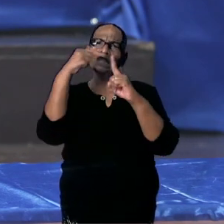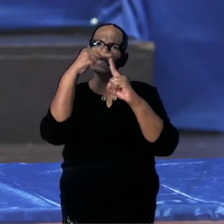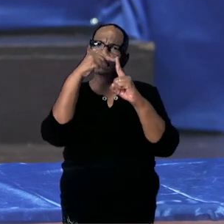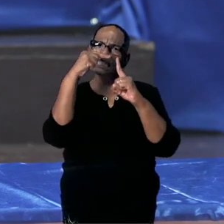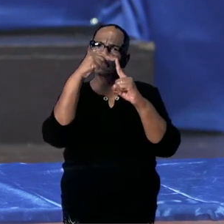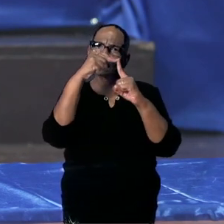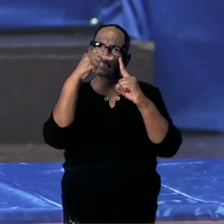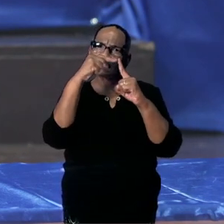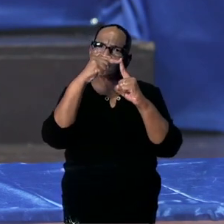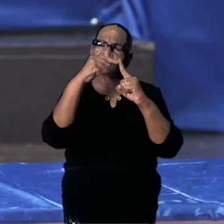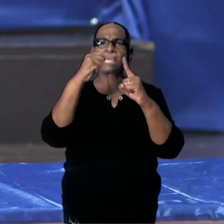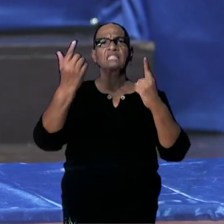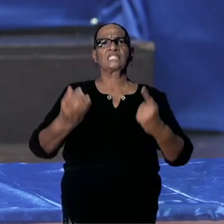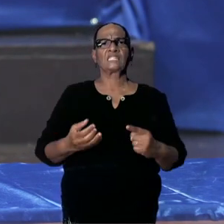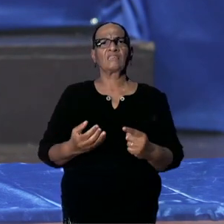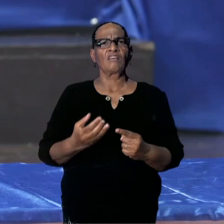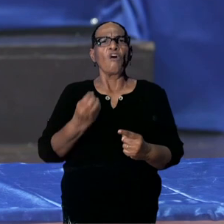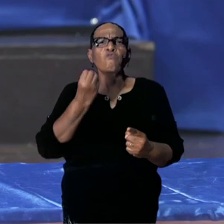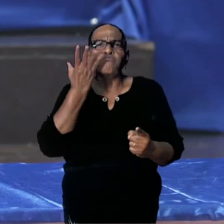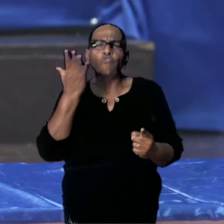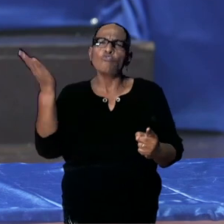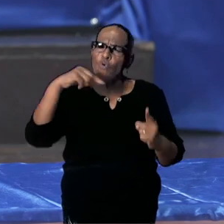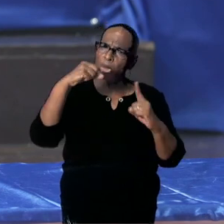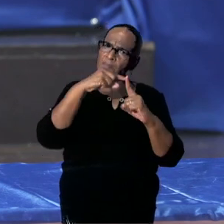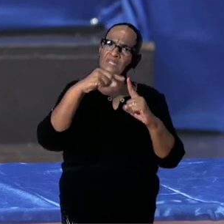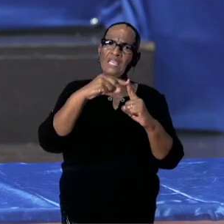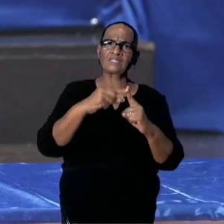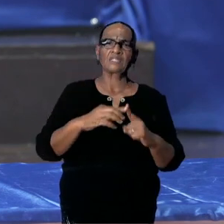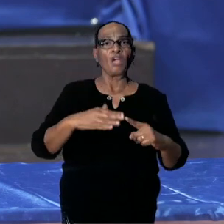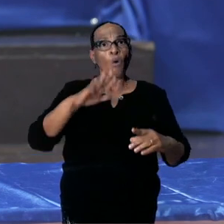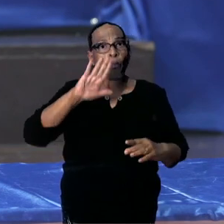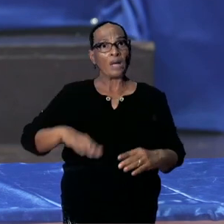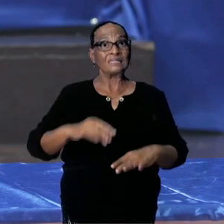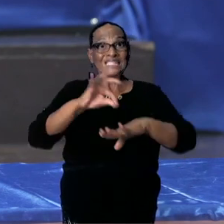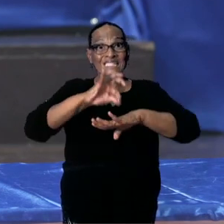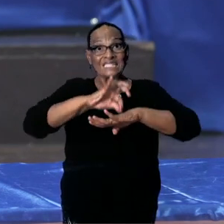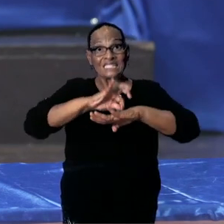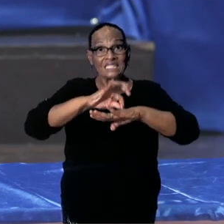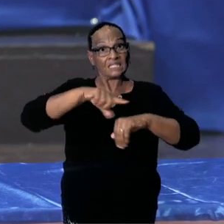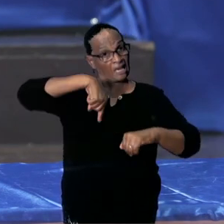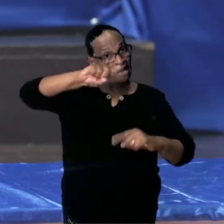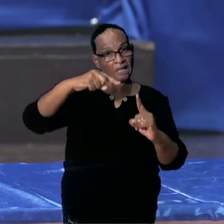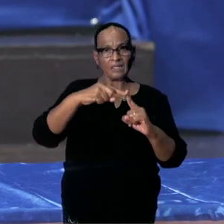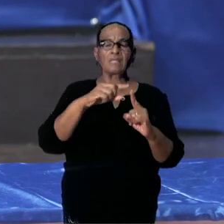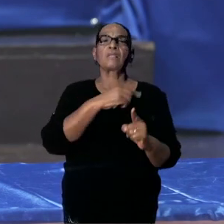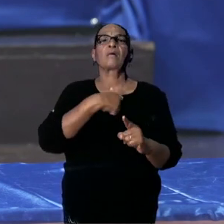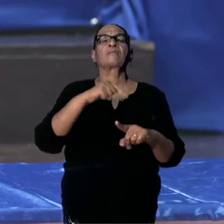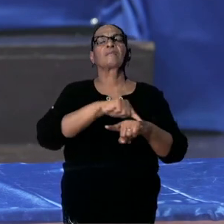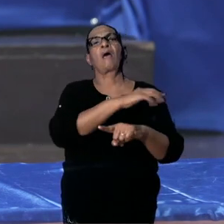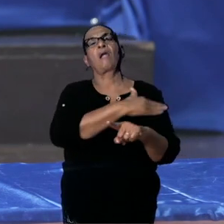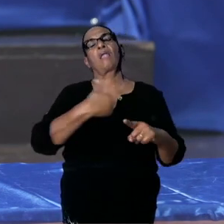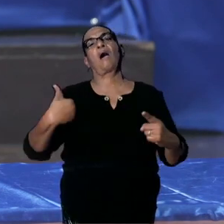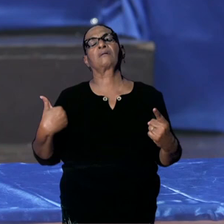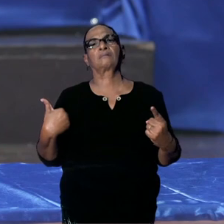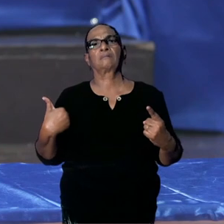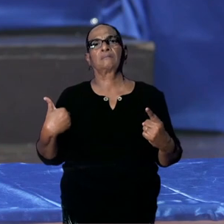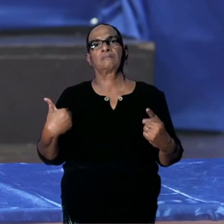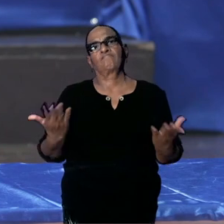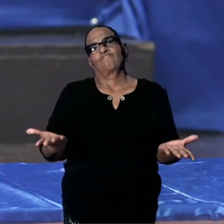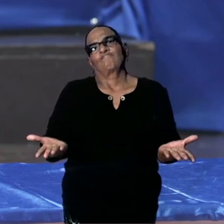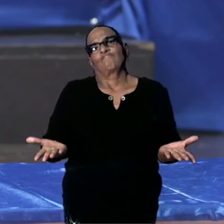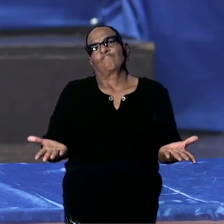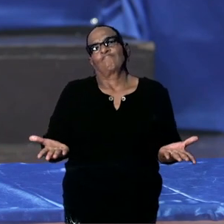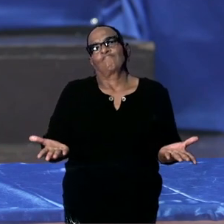stadium van mogelijke covid-infectie. En dan bedoelen we dat als u zich ziek voelt